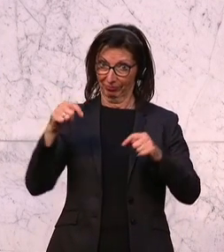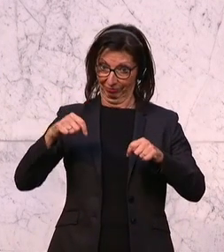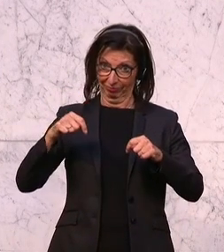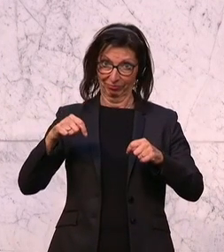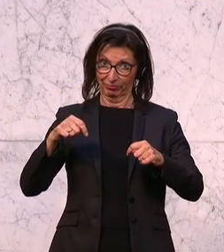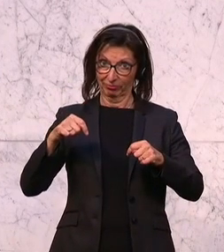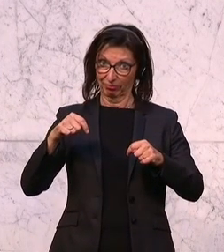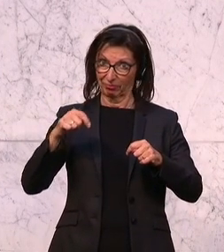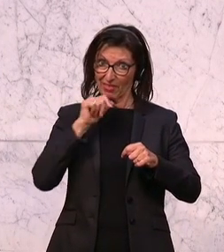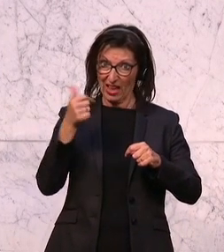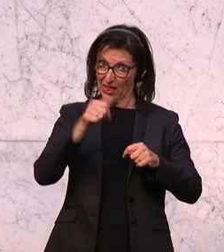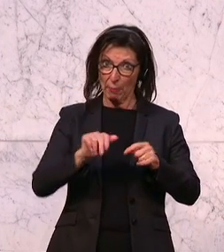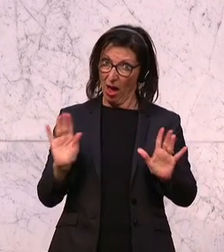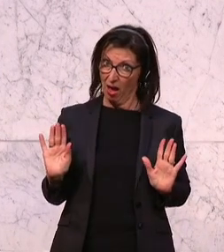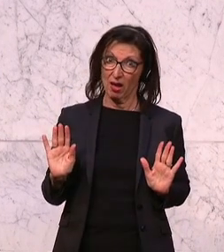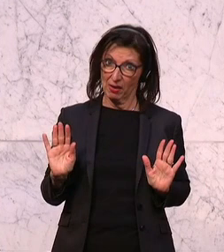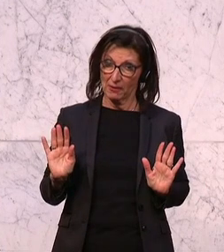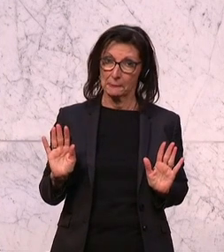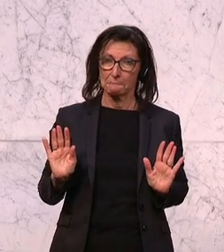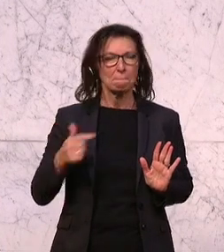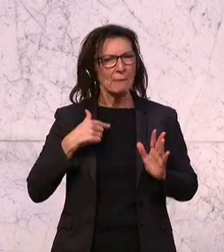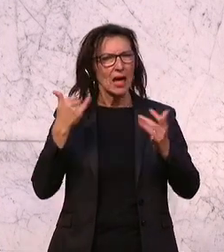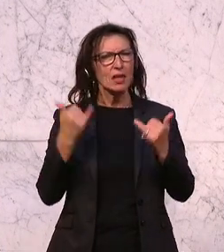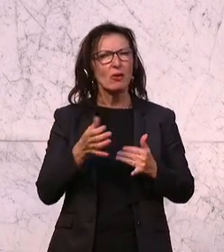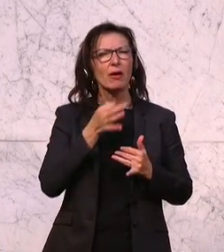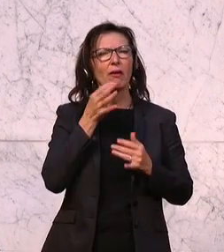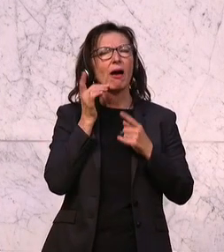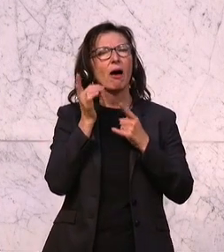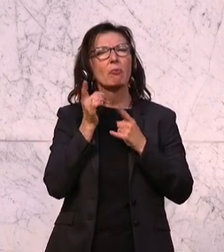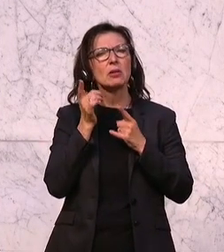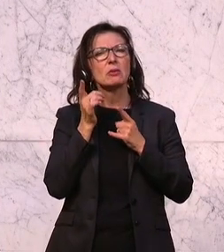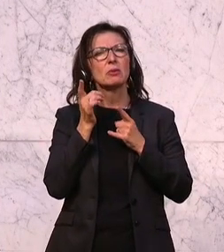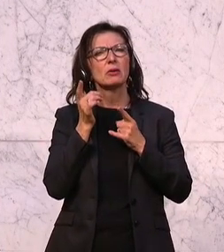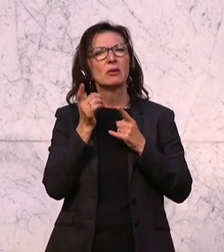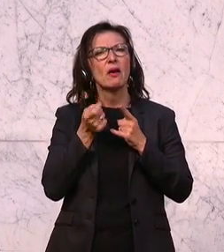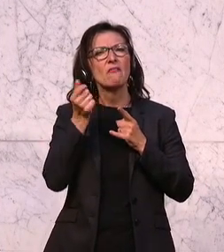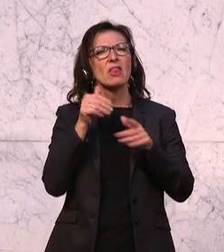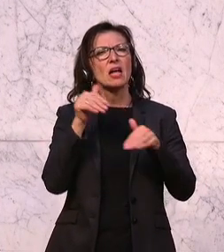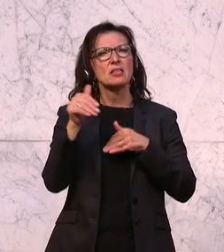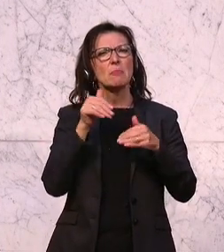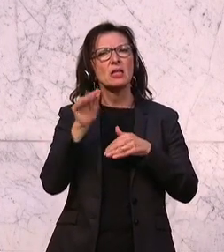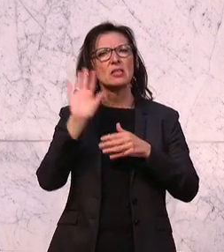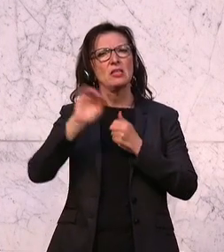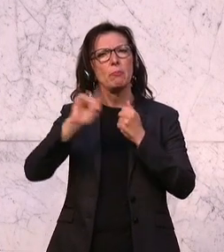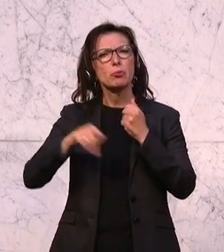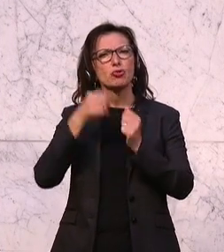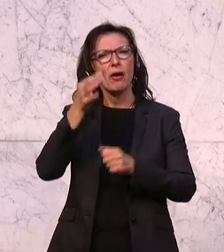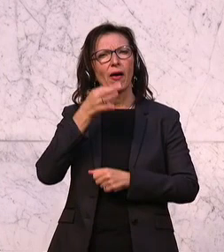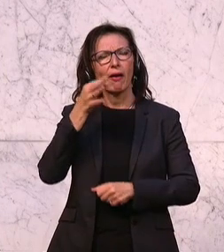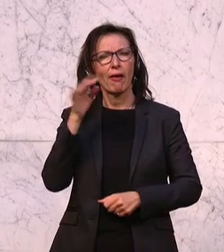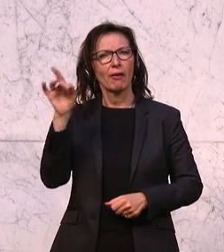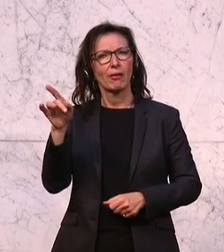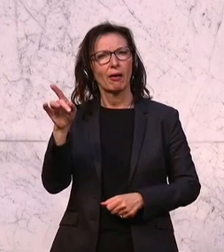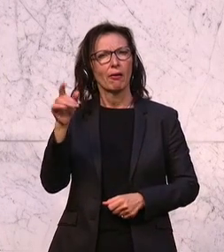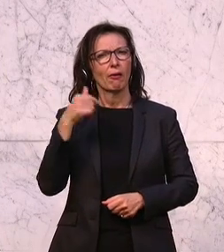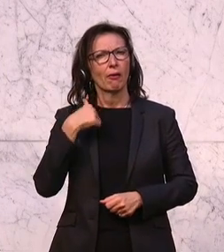beschließen. Und ich habe heute ganz genau zugehört, wie der Finanzminister seine Budgetrede gehalten hat und